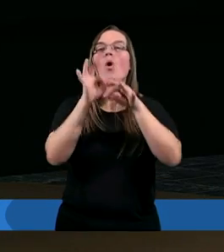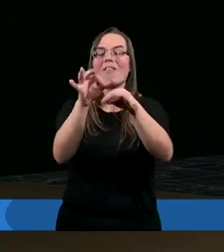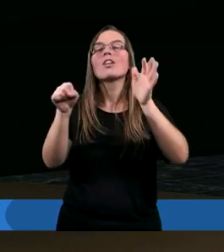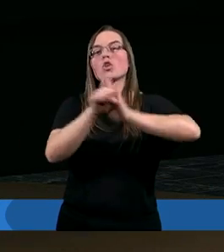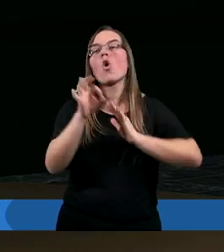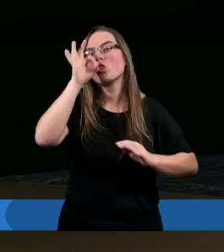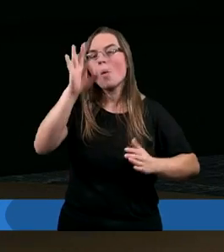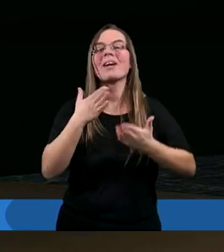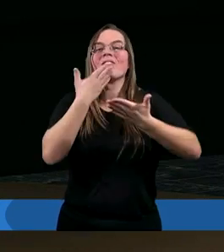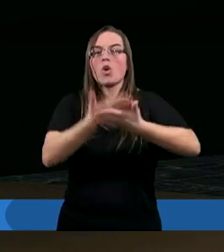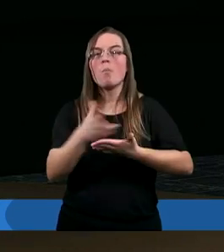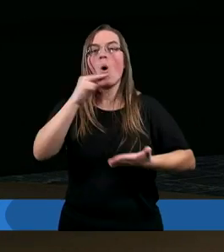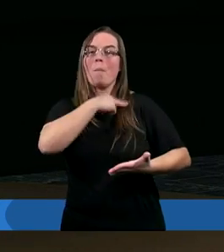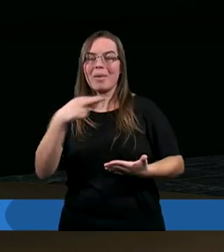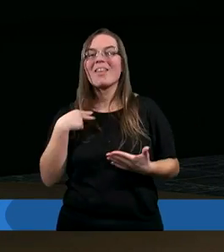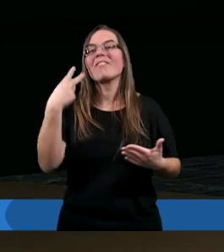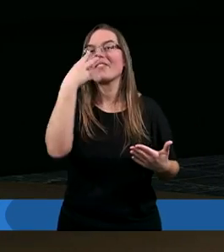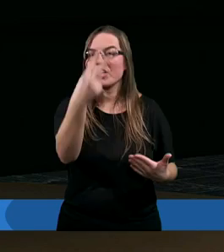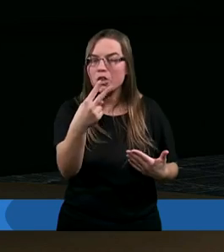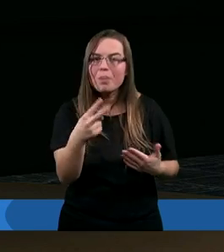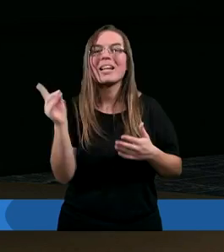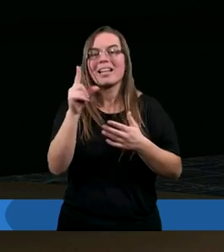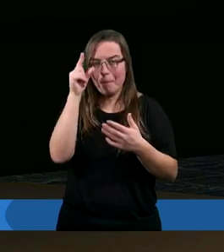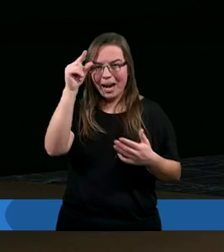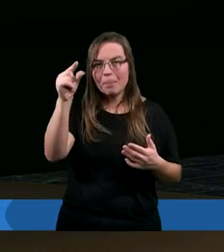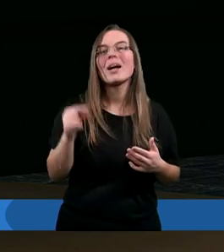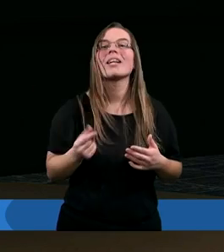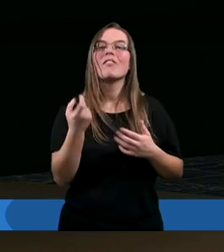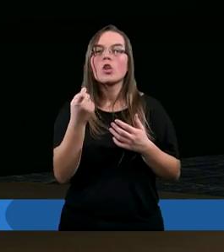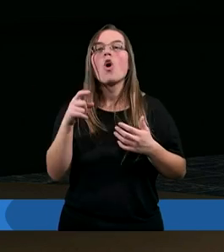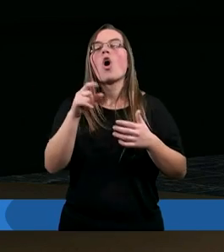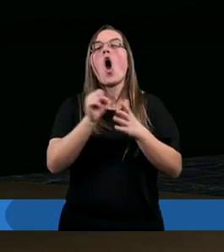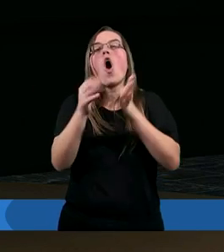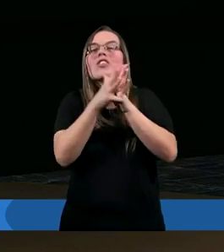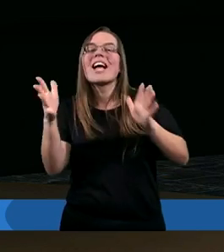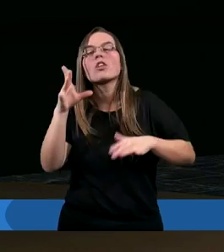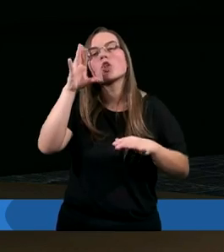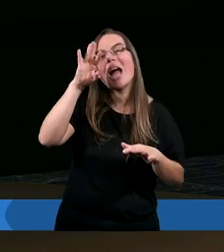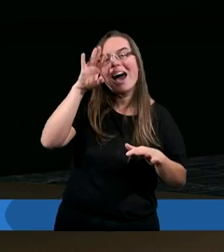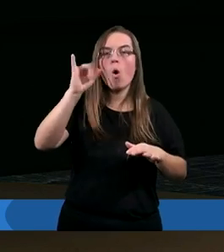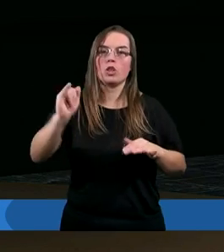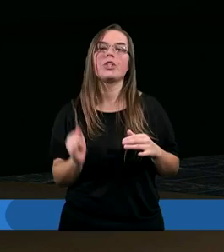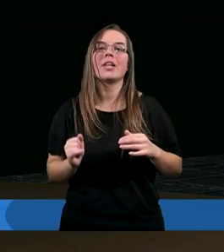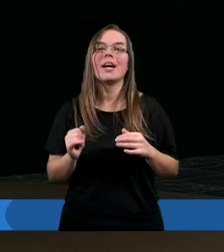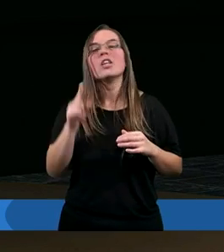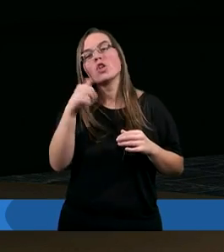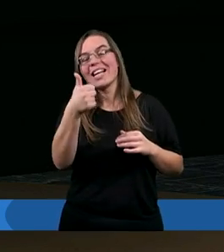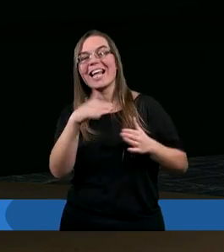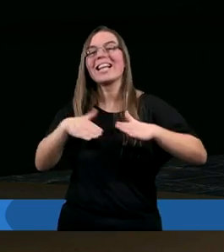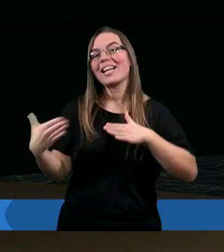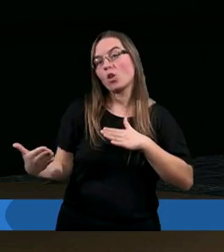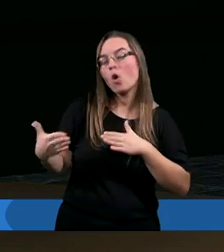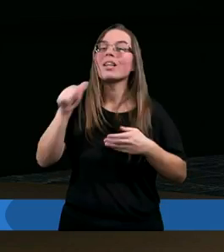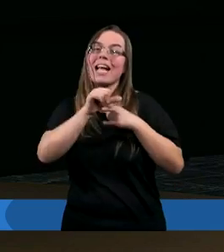do dobrych wniosków, bo my widzimy, może także z innej perspektywy, te troszeczkę odcienie szarości. Mhm. Że z jednej